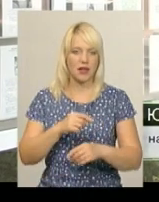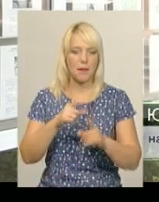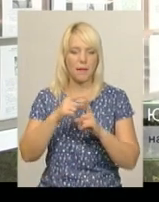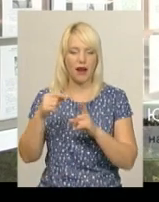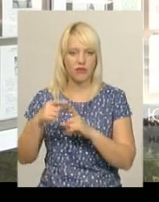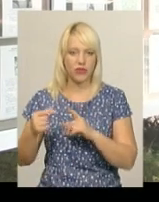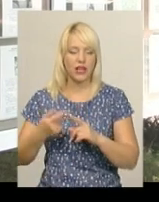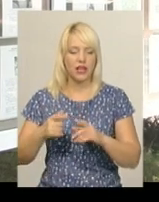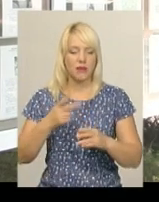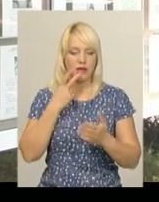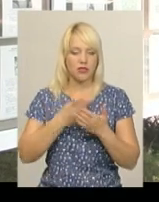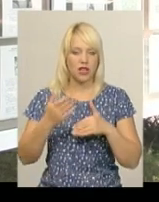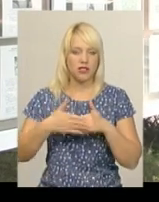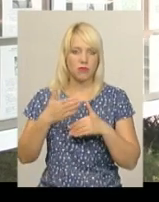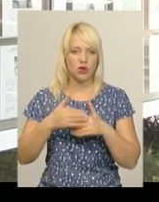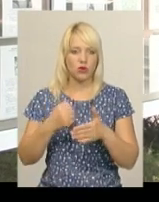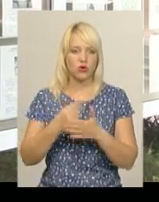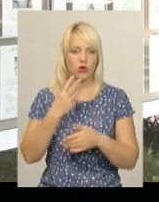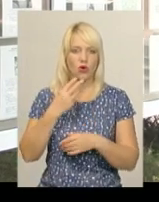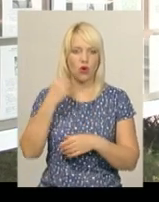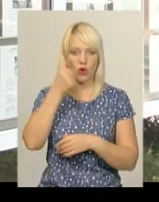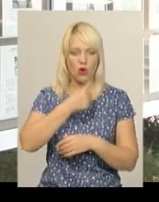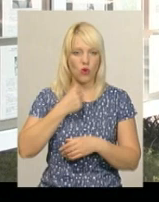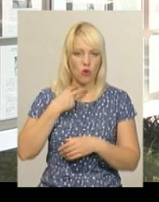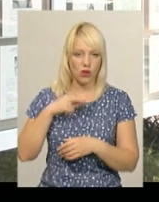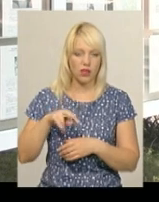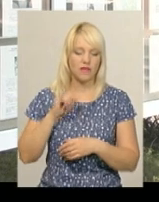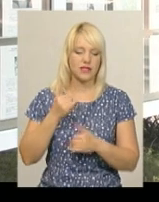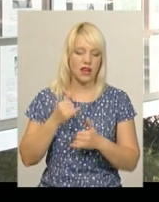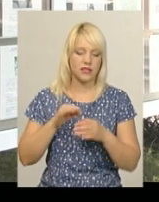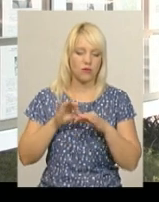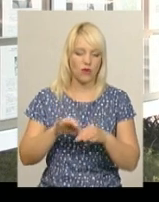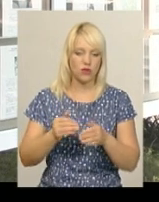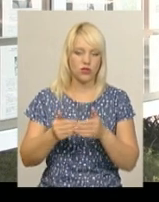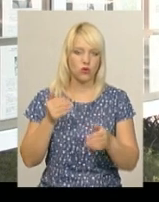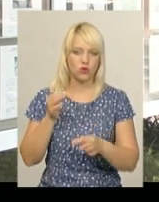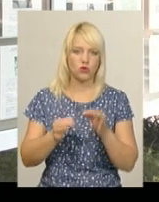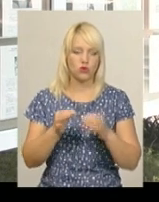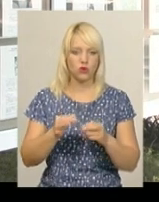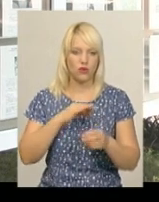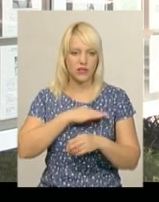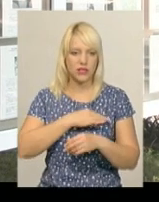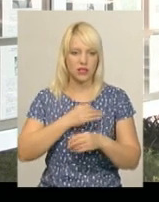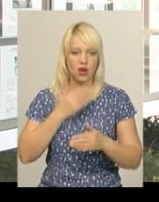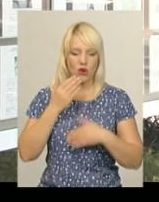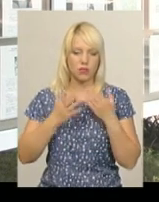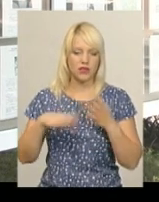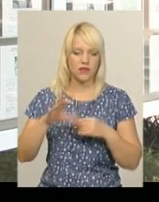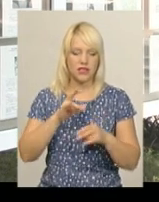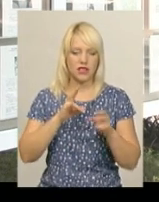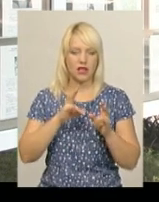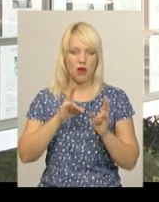Вбачається покарання до трьох років. Зараз проводиться досудове слідство, опитуємо всіх потерпілим і